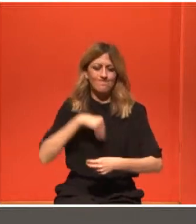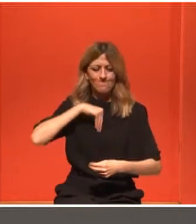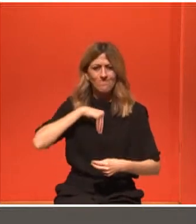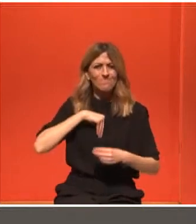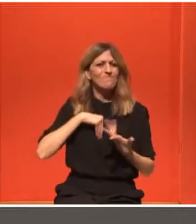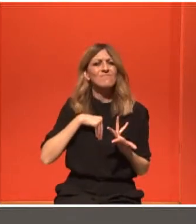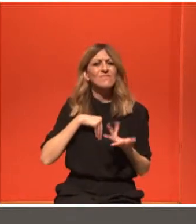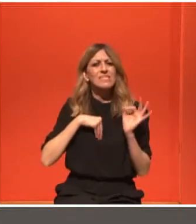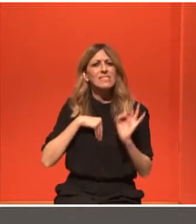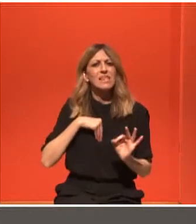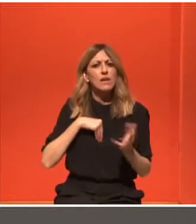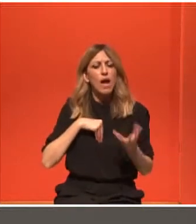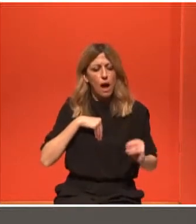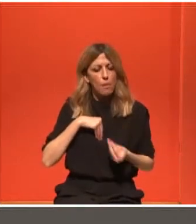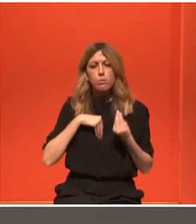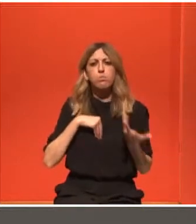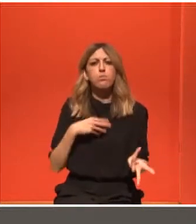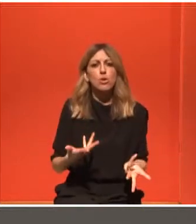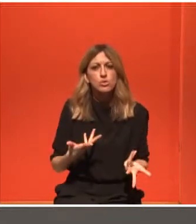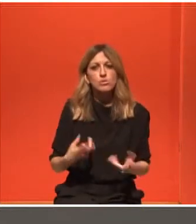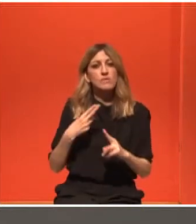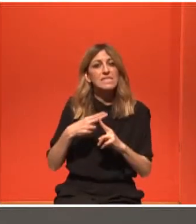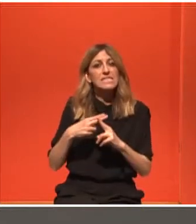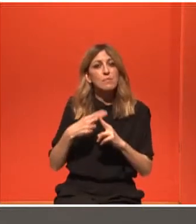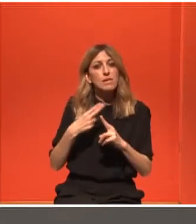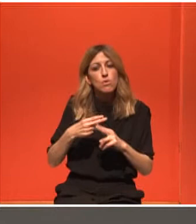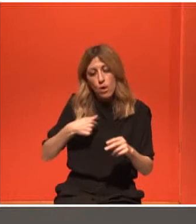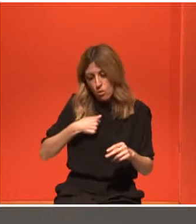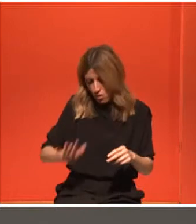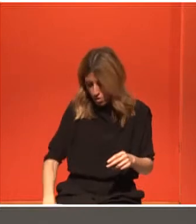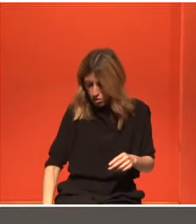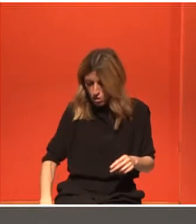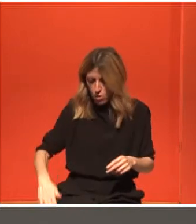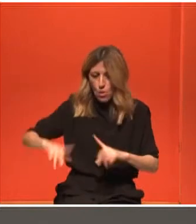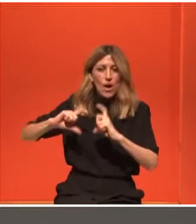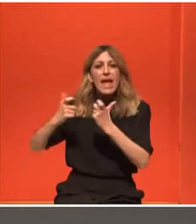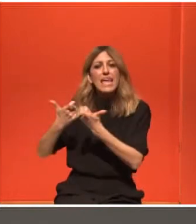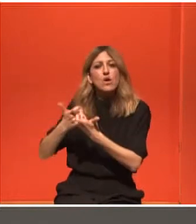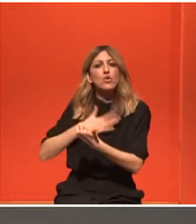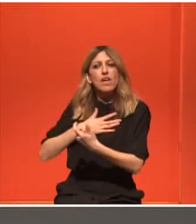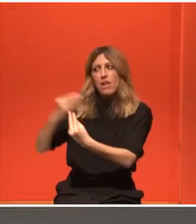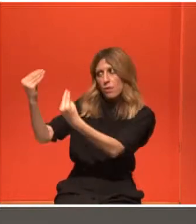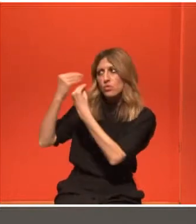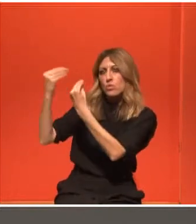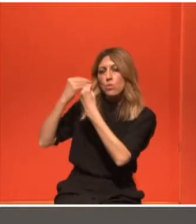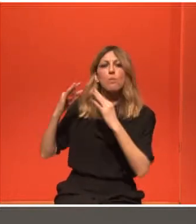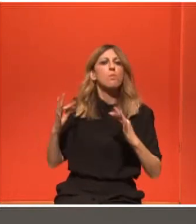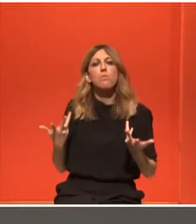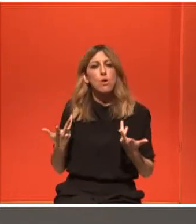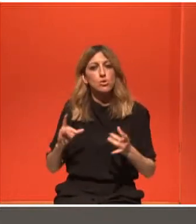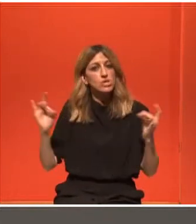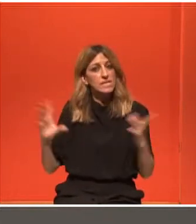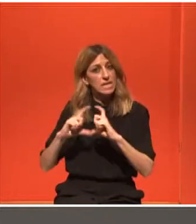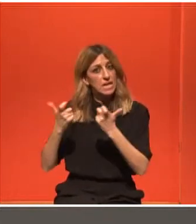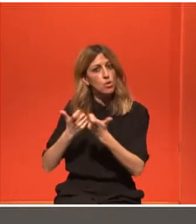από την αρχή της ζωής του, με τον τρόπο που μεγάλωσες στην οικογένεια, γιατί όταν έχεις μεγαλώσει ένα υποστηρικτικό περιβάλλον,